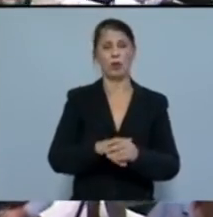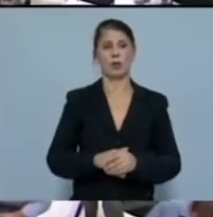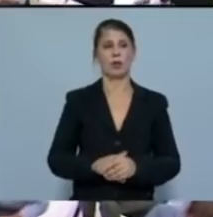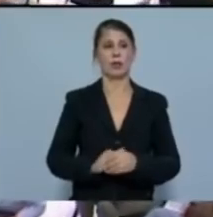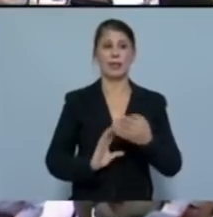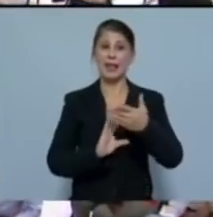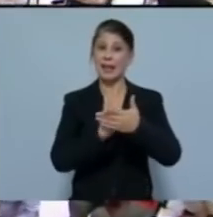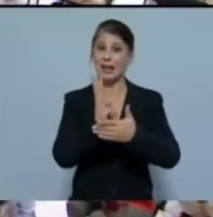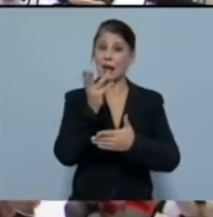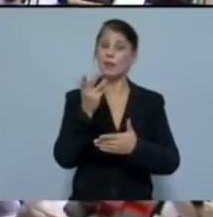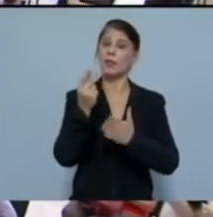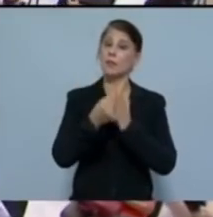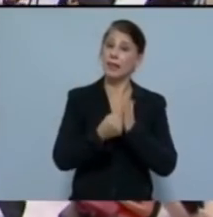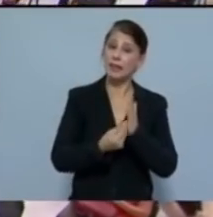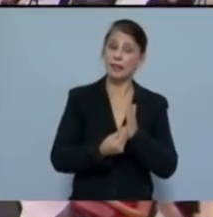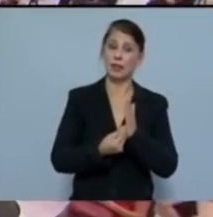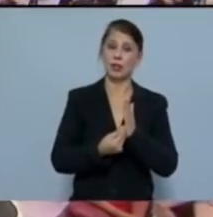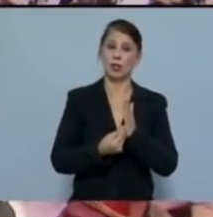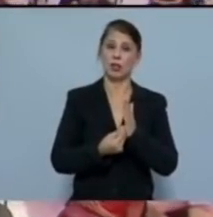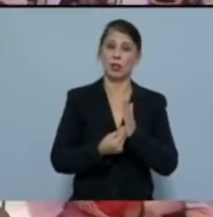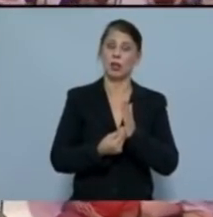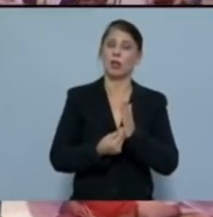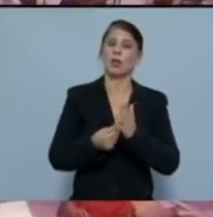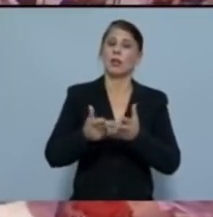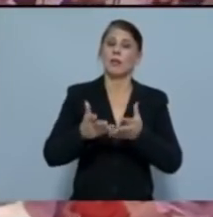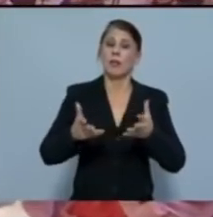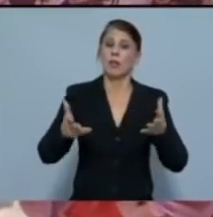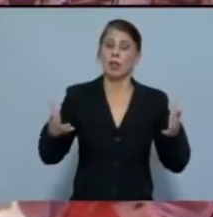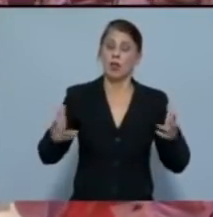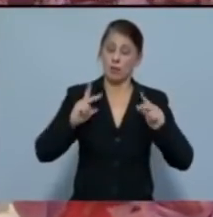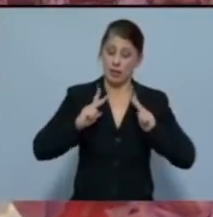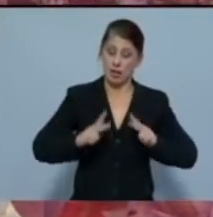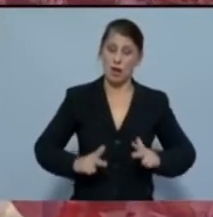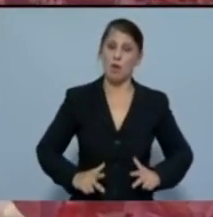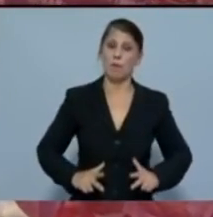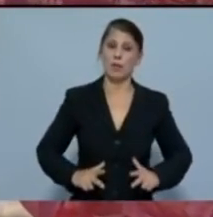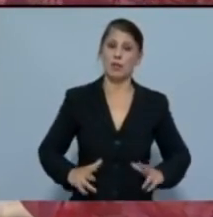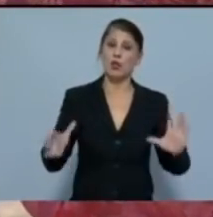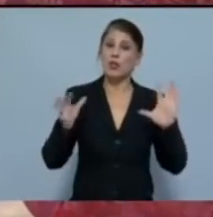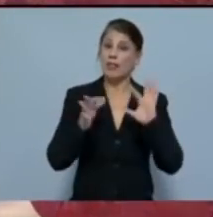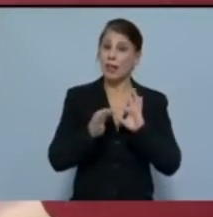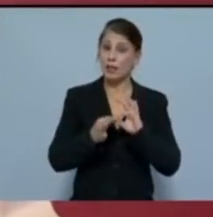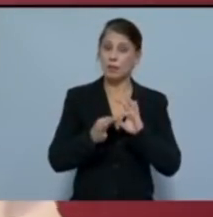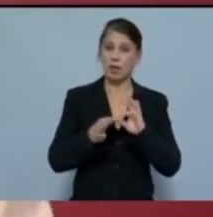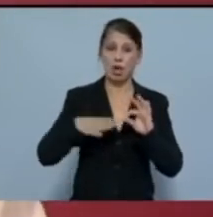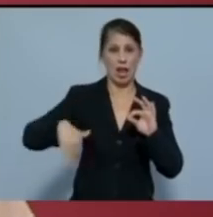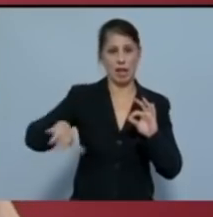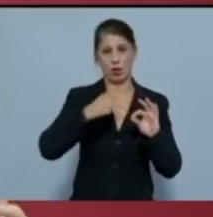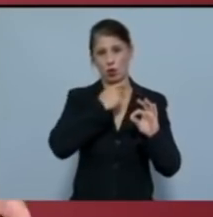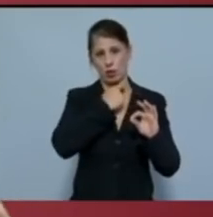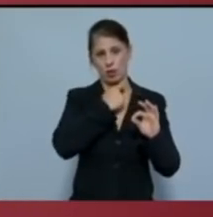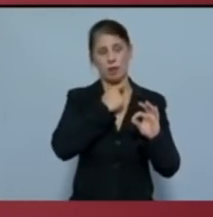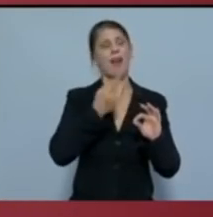ανάπτυξη με κριτήριο την όλο και διευρυνόμενη ικανοποίηση των συνδυασμένων λαϊκών αναγκών,